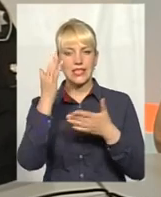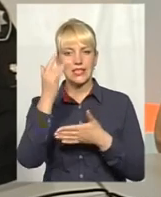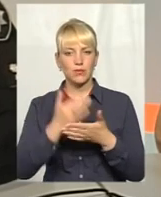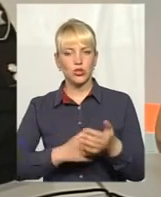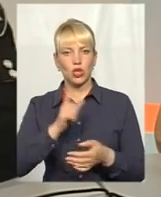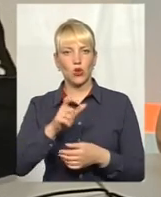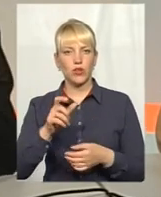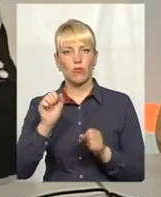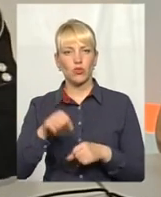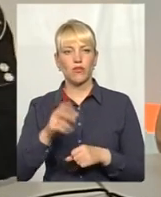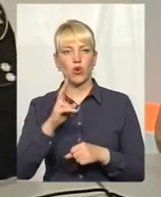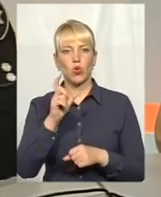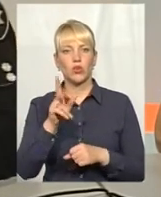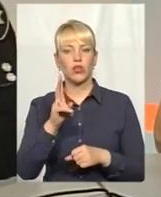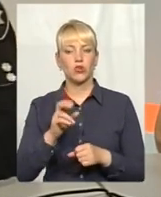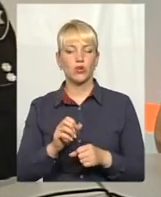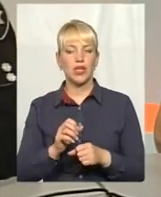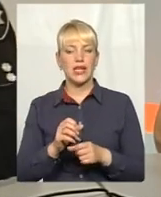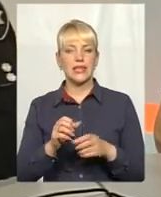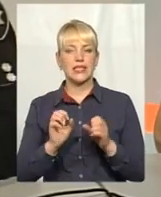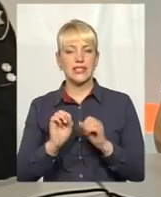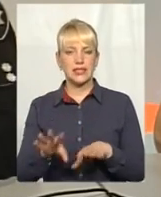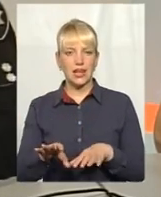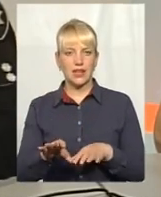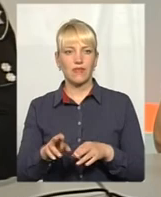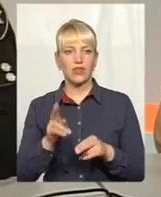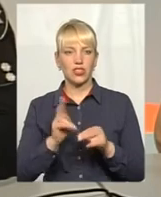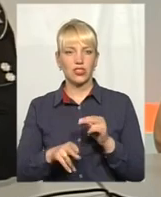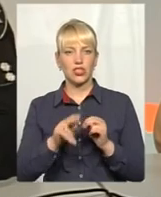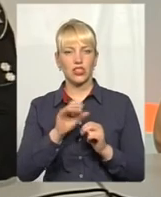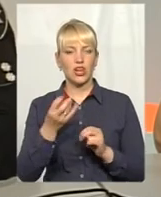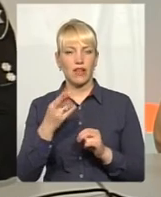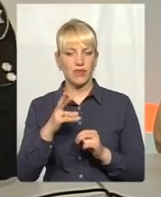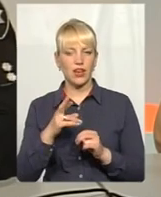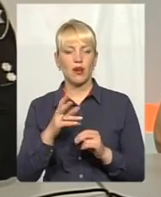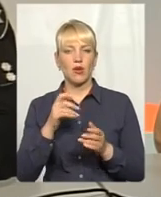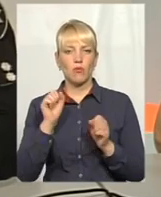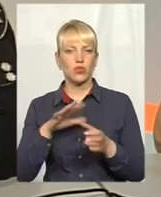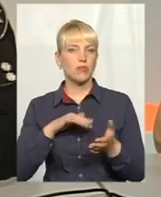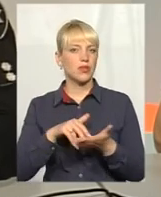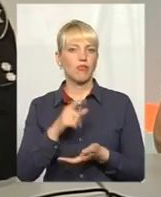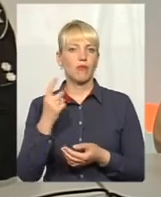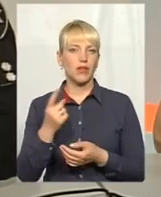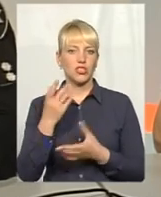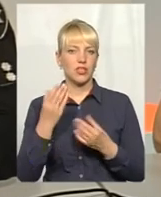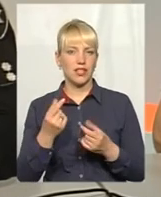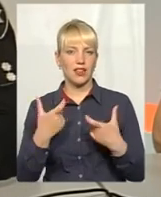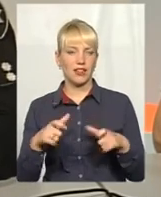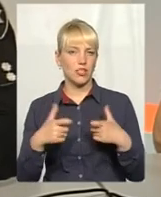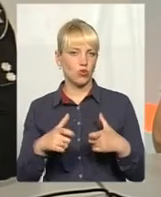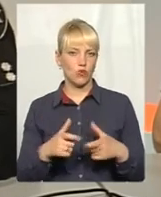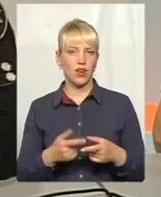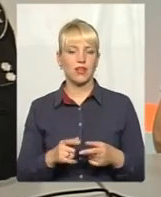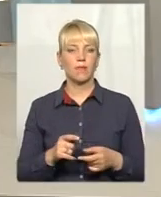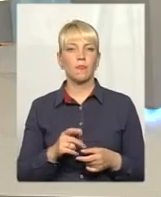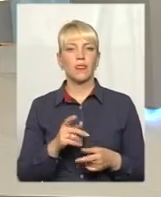документи в кінці червня, вона піде в перший день на тестування. Тобто, якихось переваг, хто коли подав, таких немає. Скажіть, будь